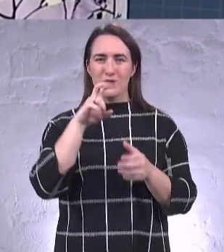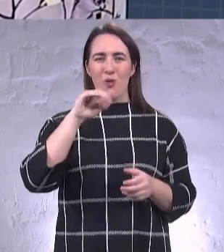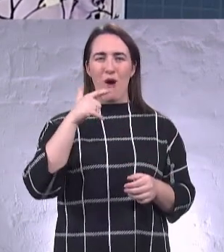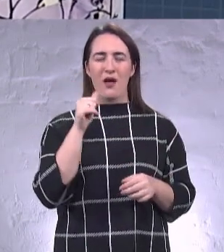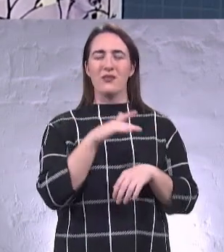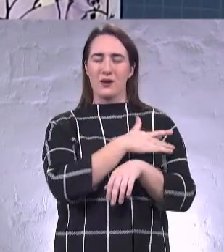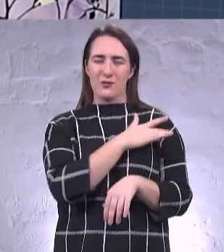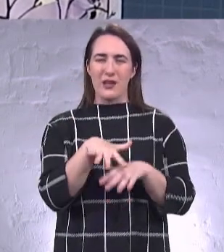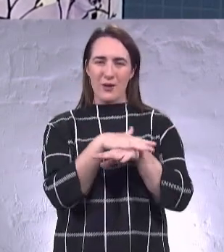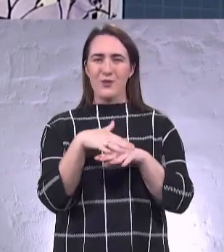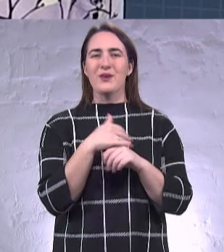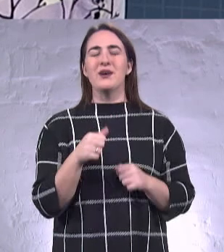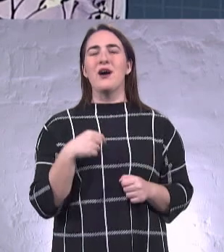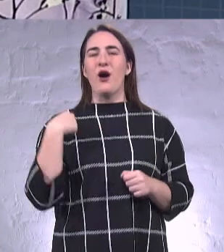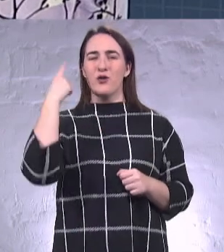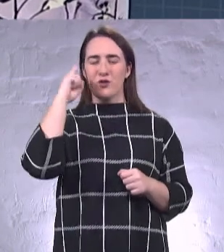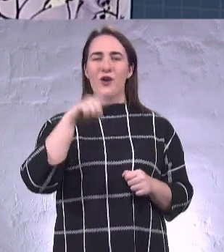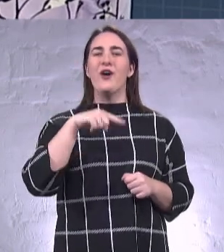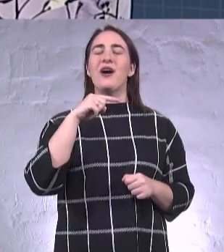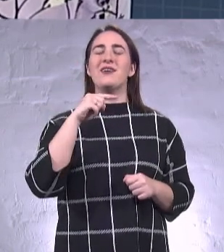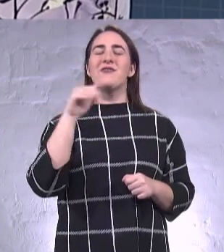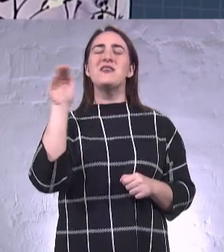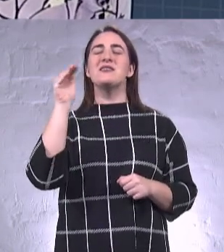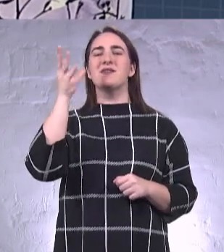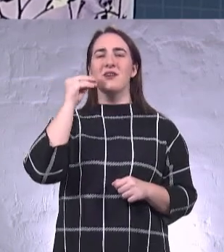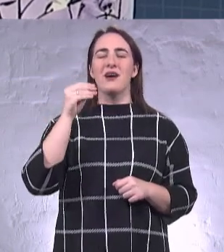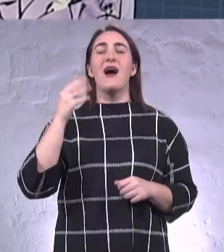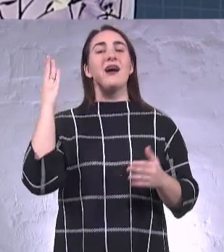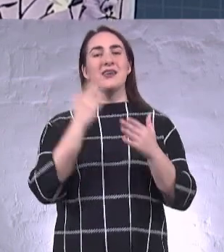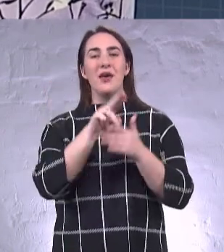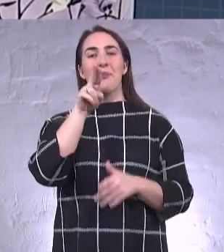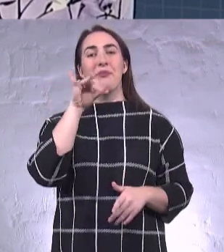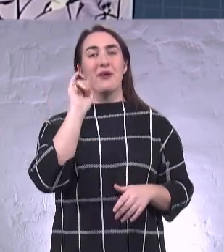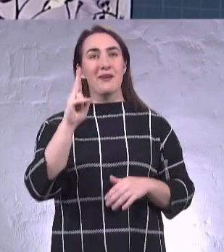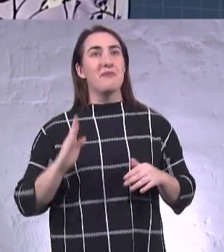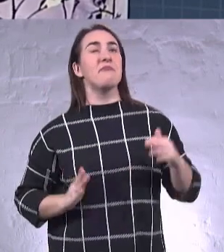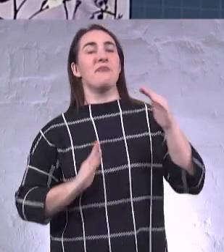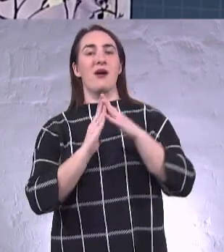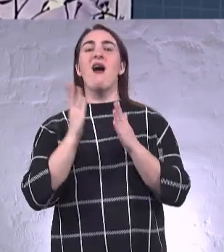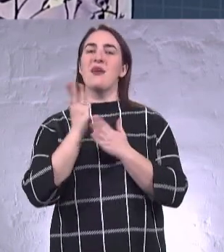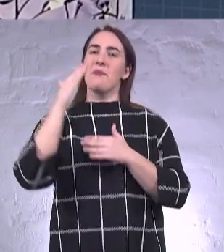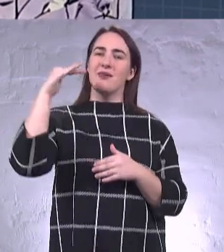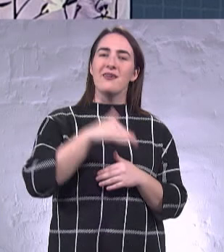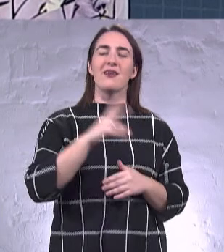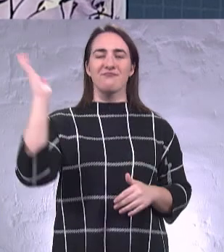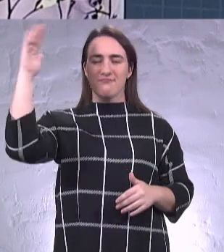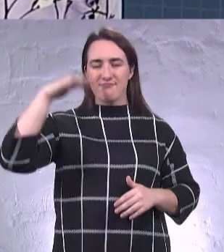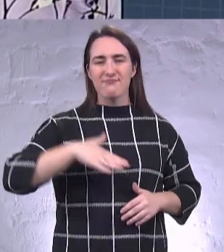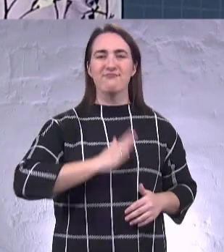але ж ми розуміємо із фізики, що хвилі є пік, а є падіння, є